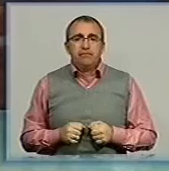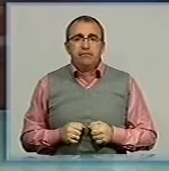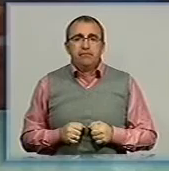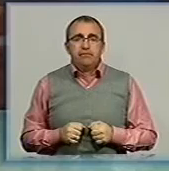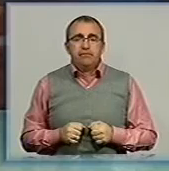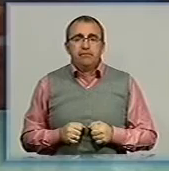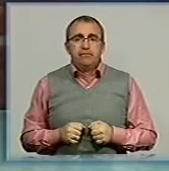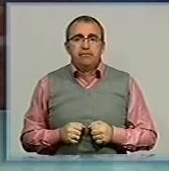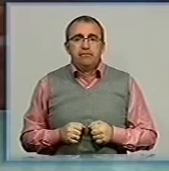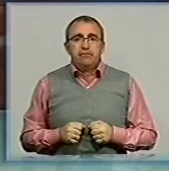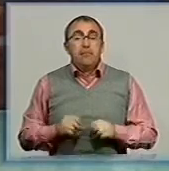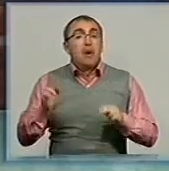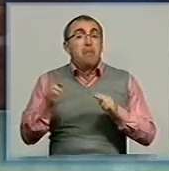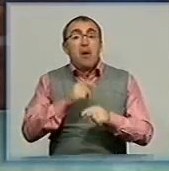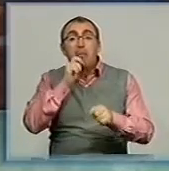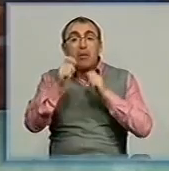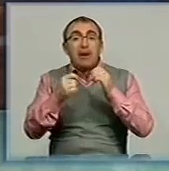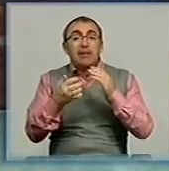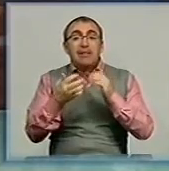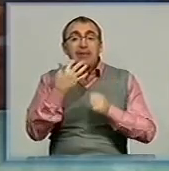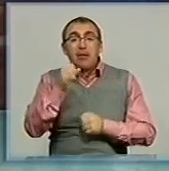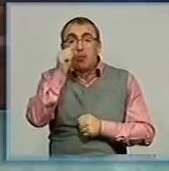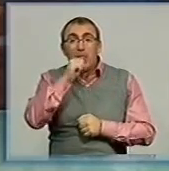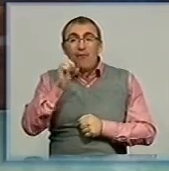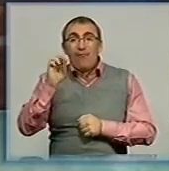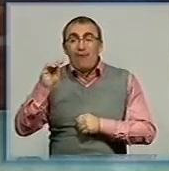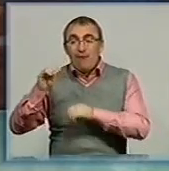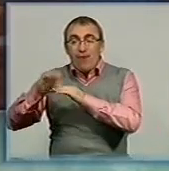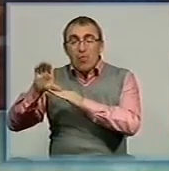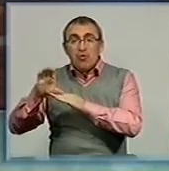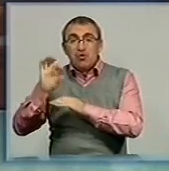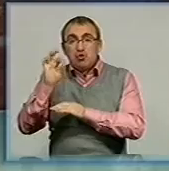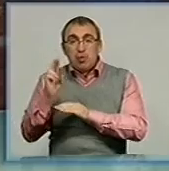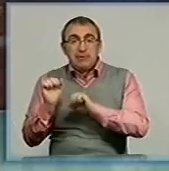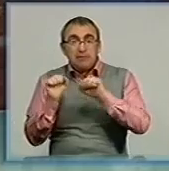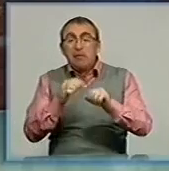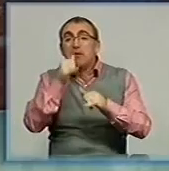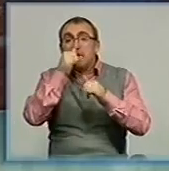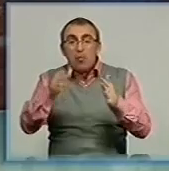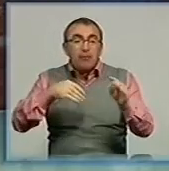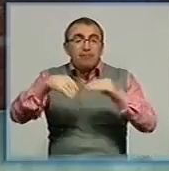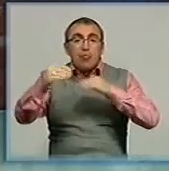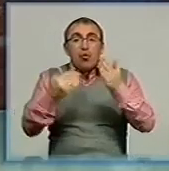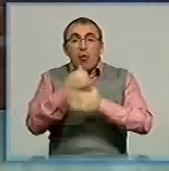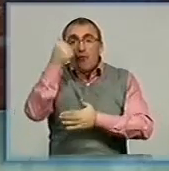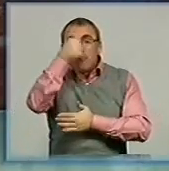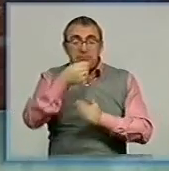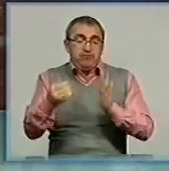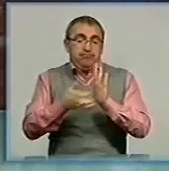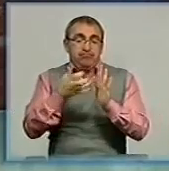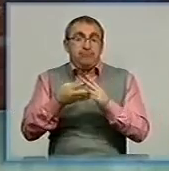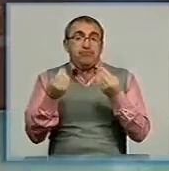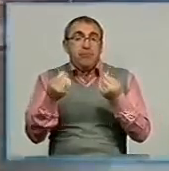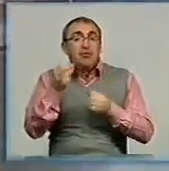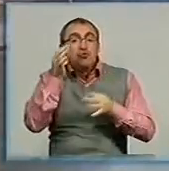Без подарунків від Діда Мороза. Фонд соціального страхування не зможе закупити дитячі новорічні подарунки. Причина – брак грошей. Без